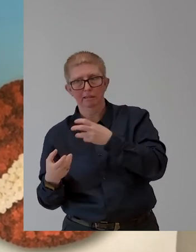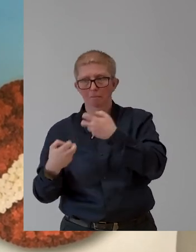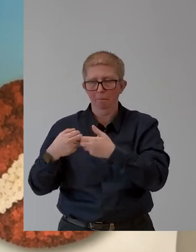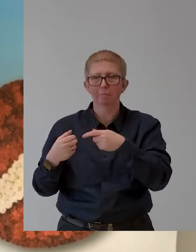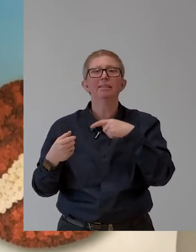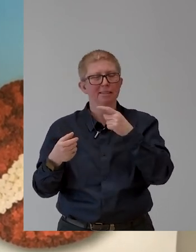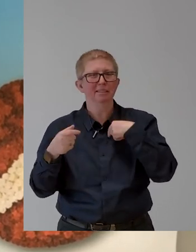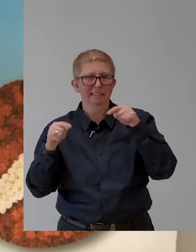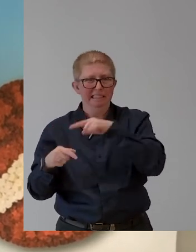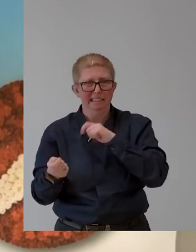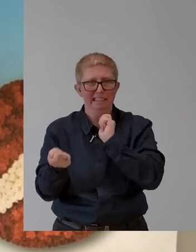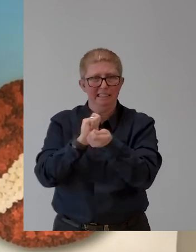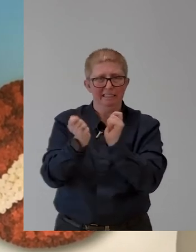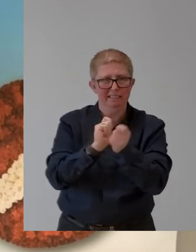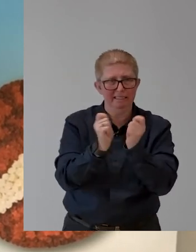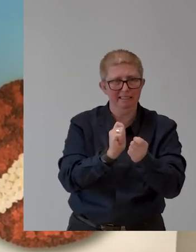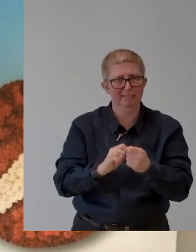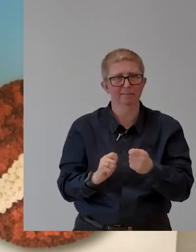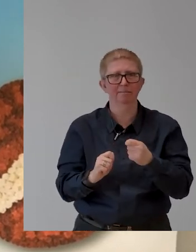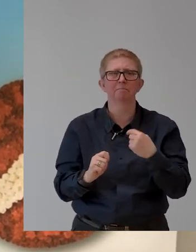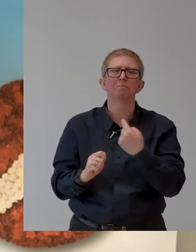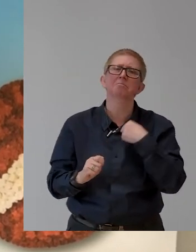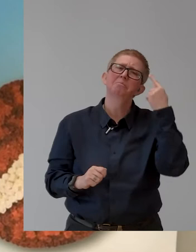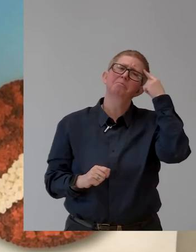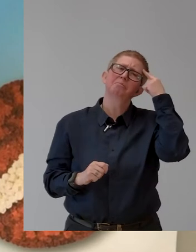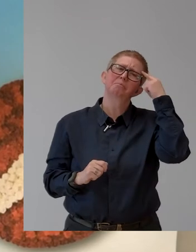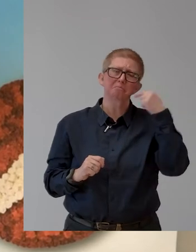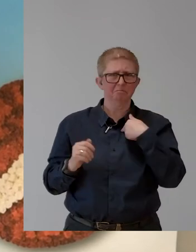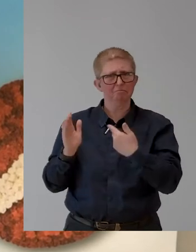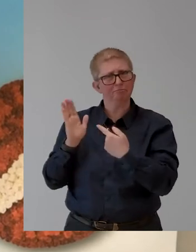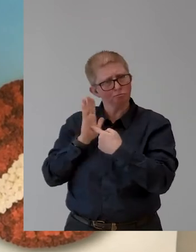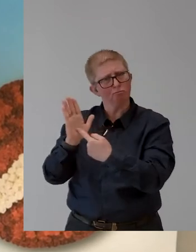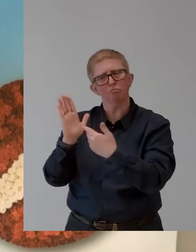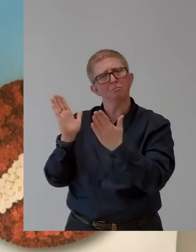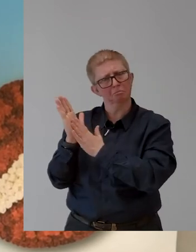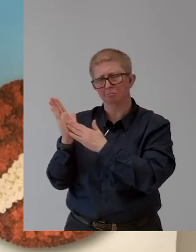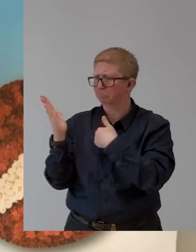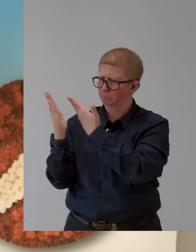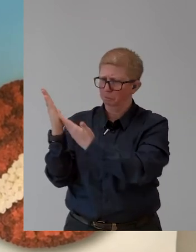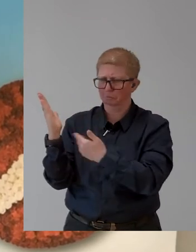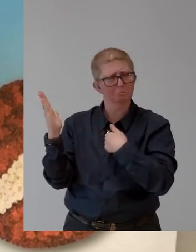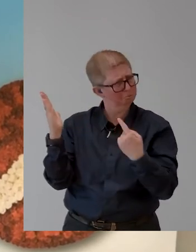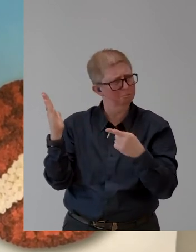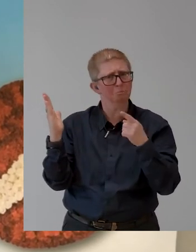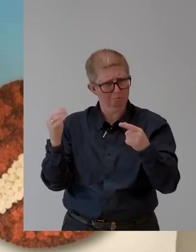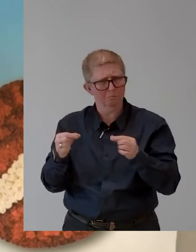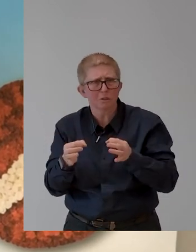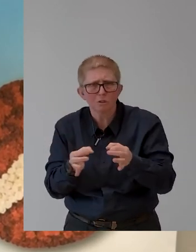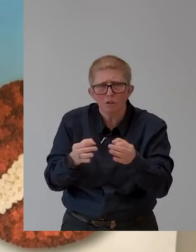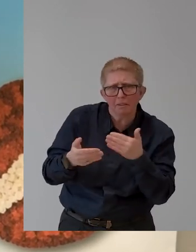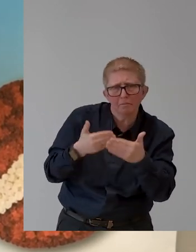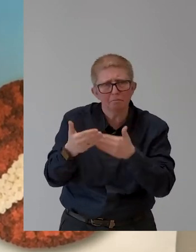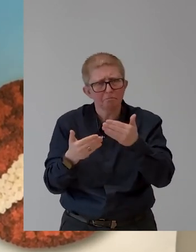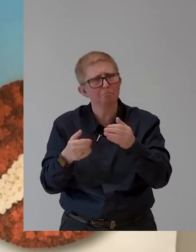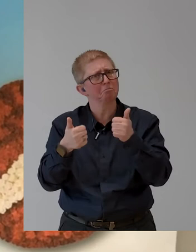way. We are right on target with our long-term investment in diversity and inclusion of people, not